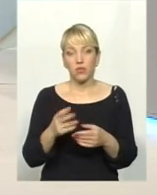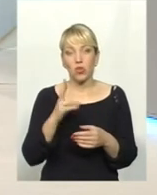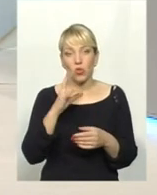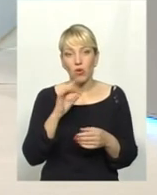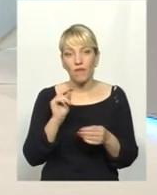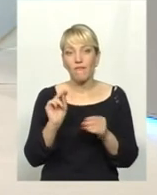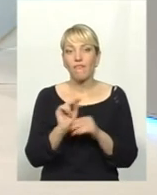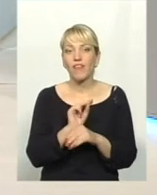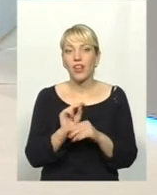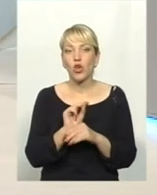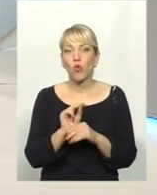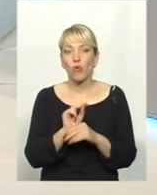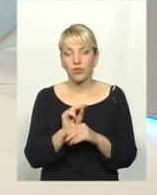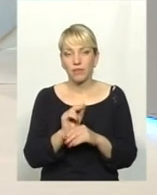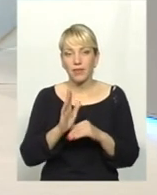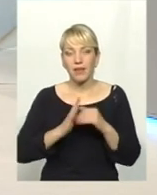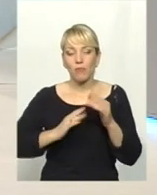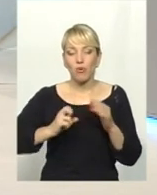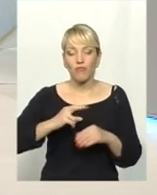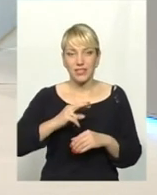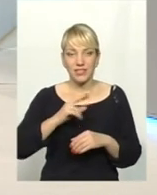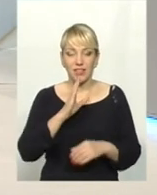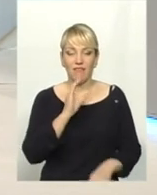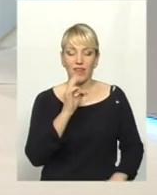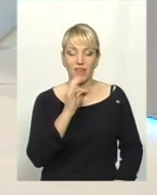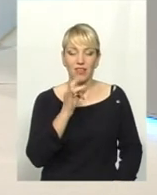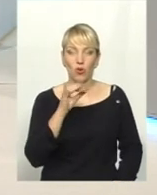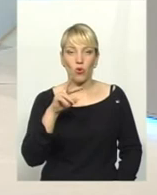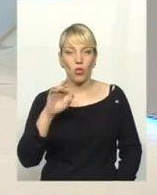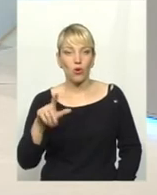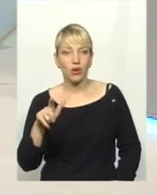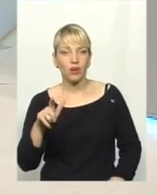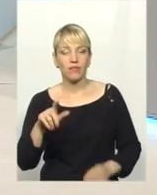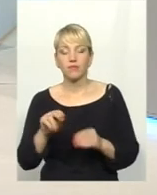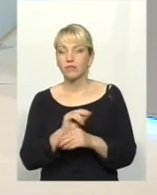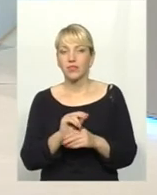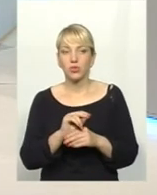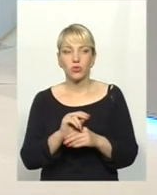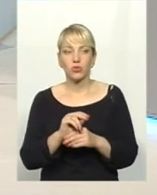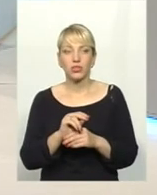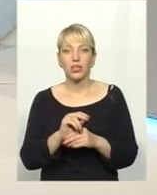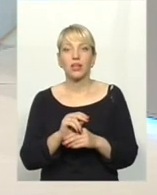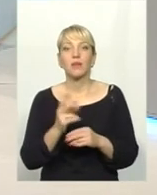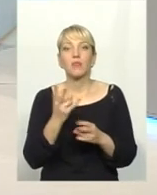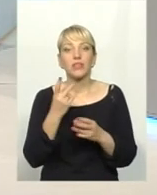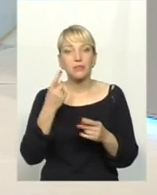в професійних вінірологах проводить зазвичай. Людина має знати, чим справа кінчилась.